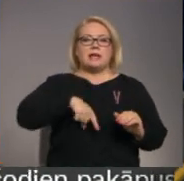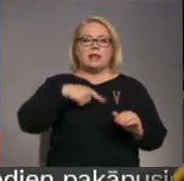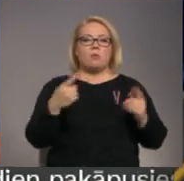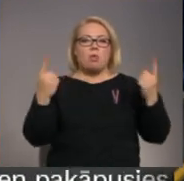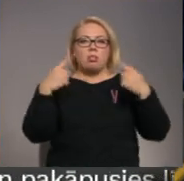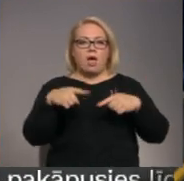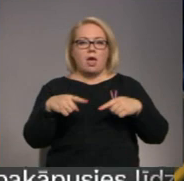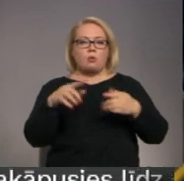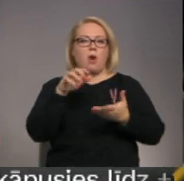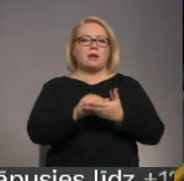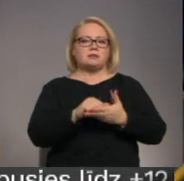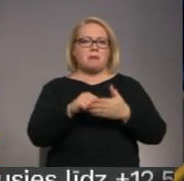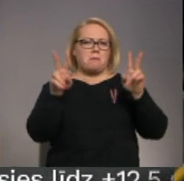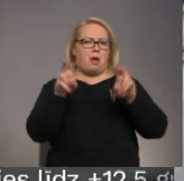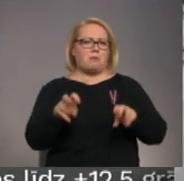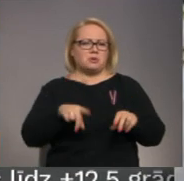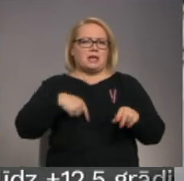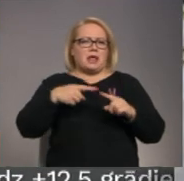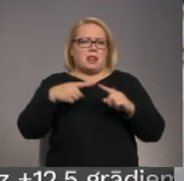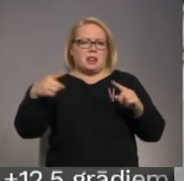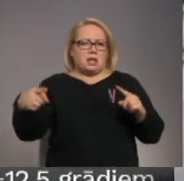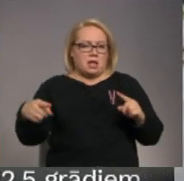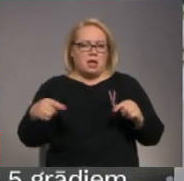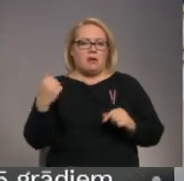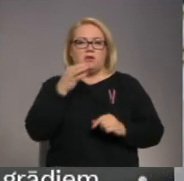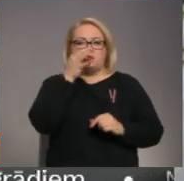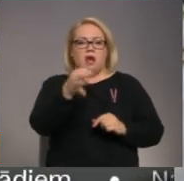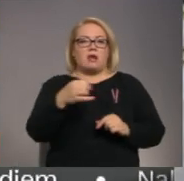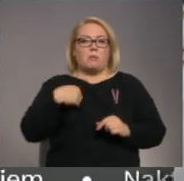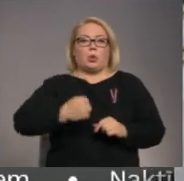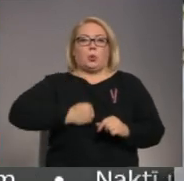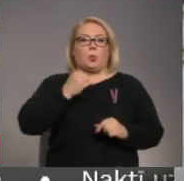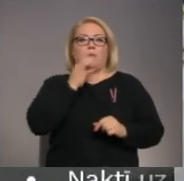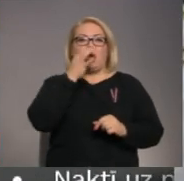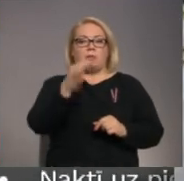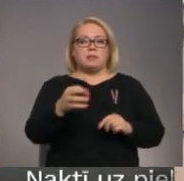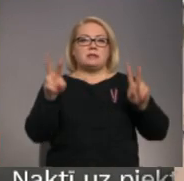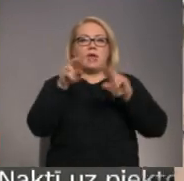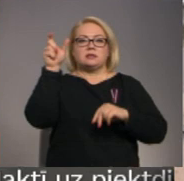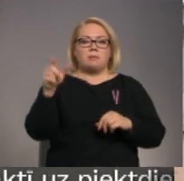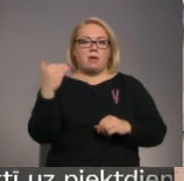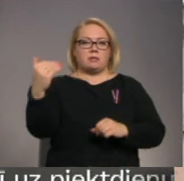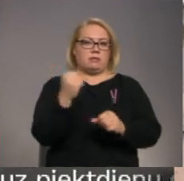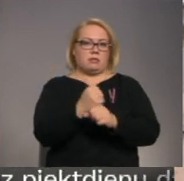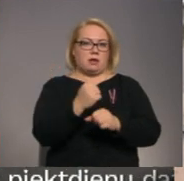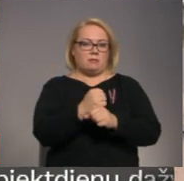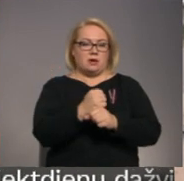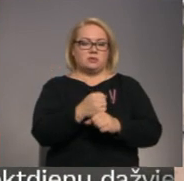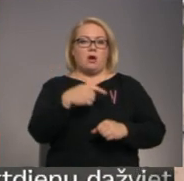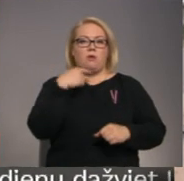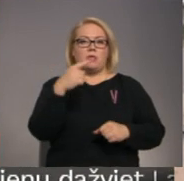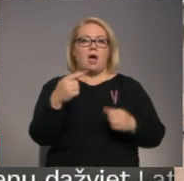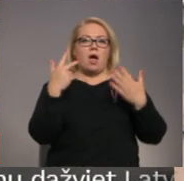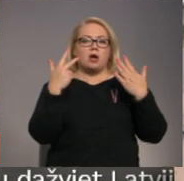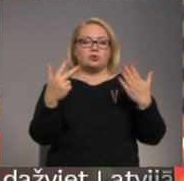pārbauda, kad tā varētu beigties? Man grūti atbildīt, tās ir eksperta darbā. 8.4. city